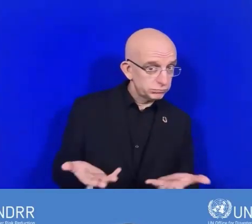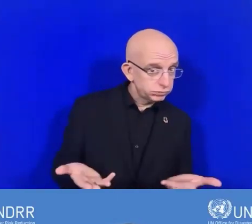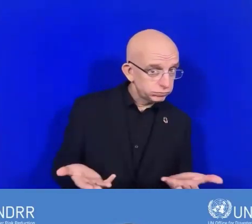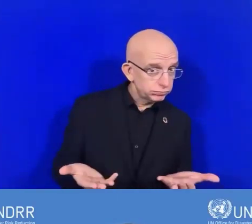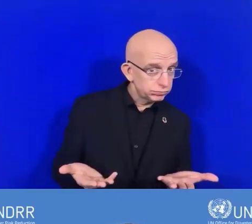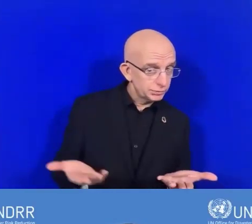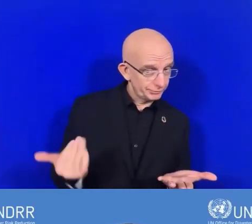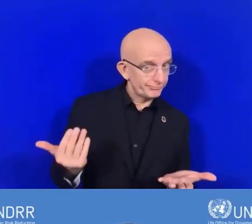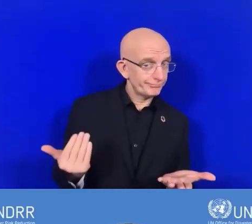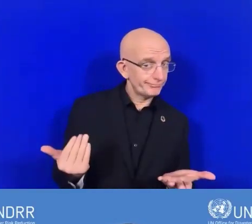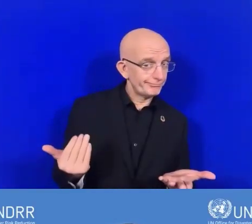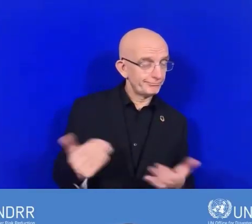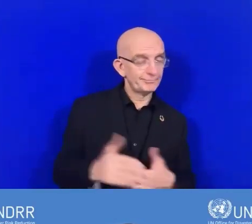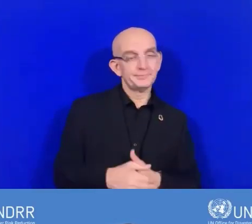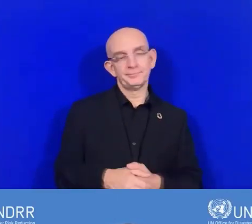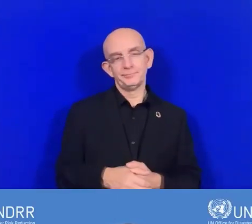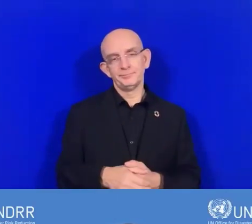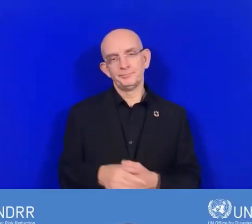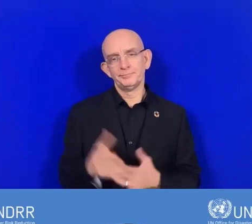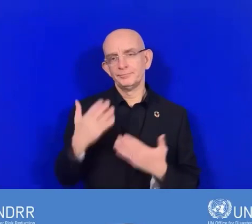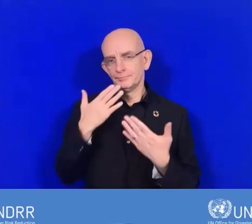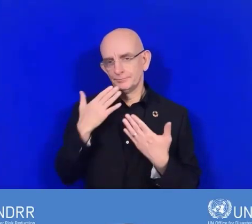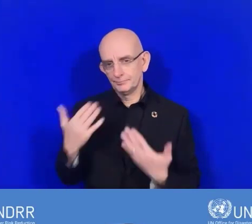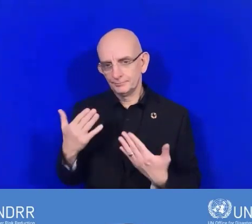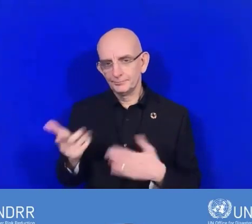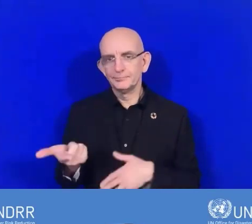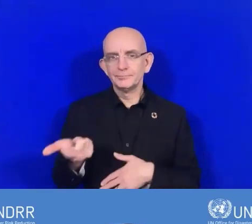-il de vous? Je vous retourne cette question.